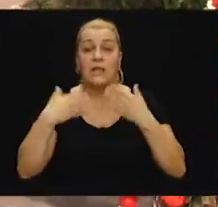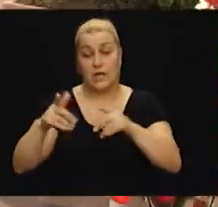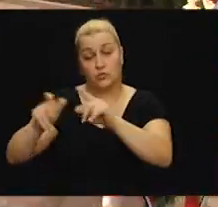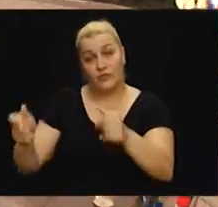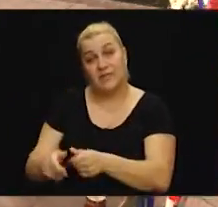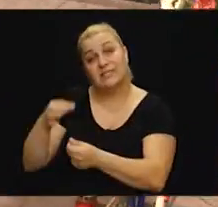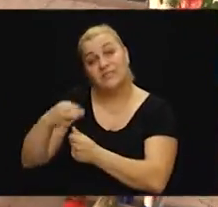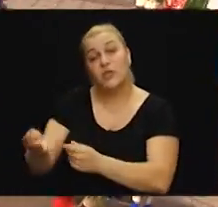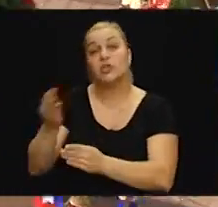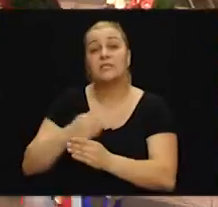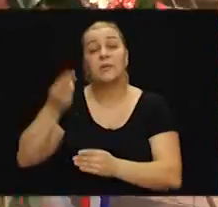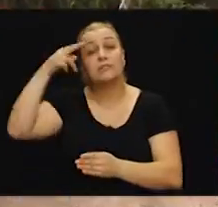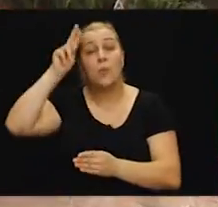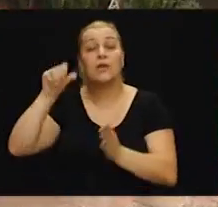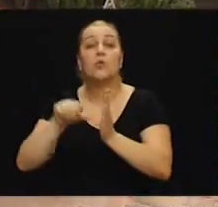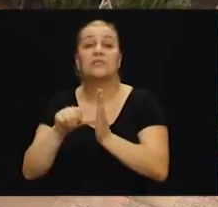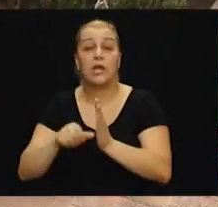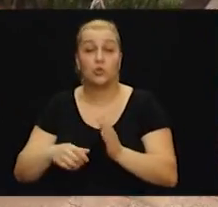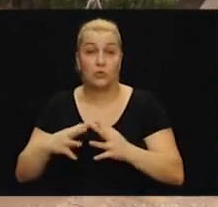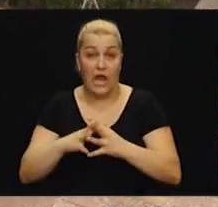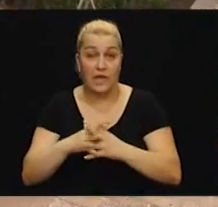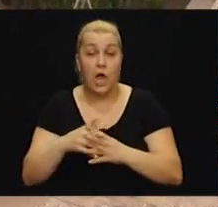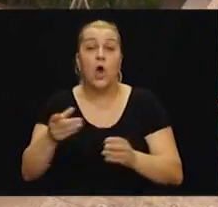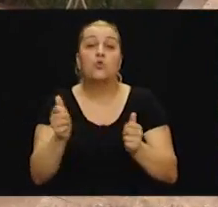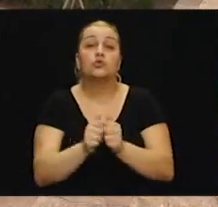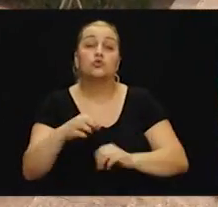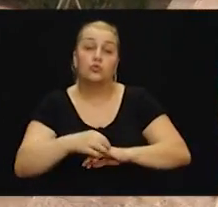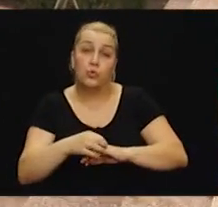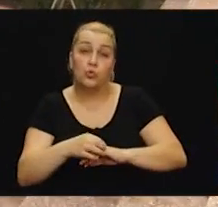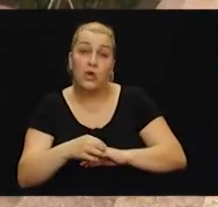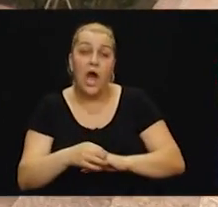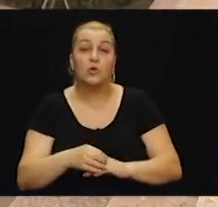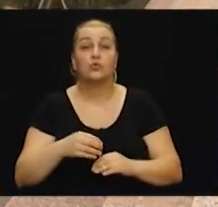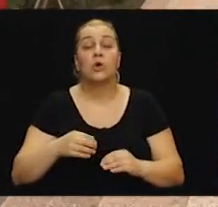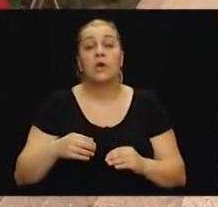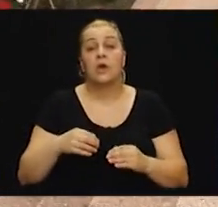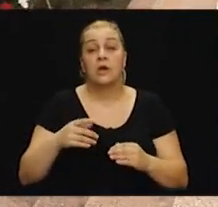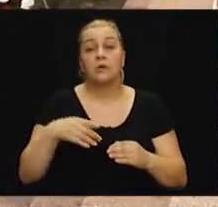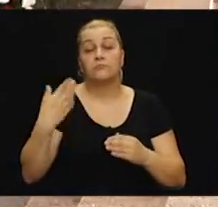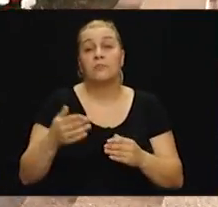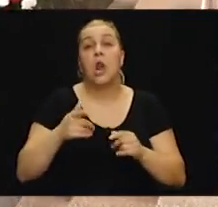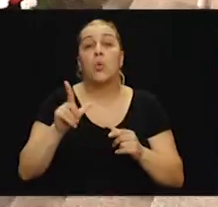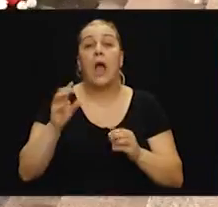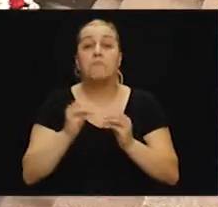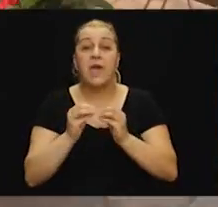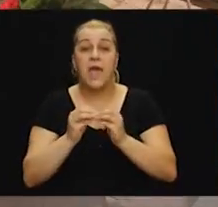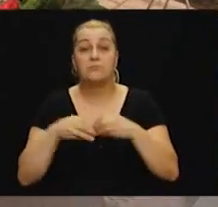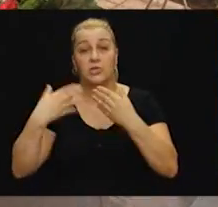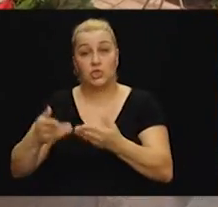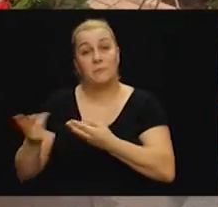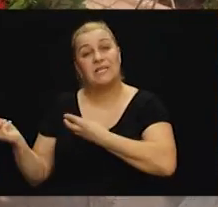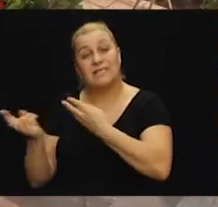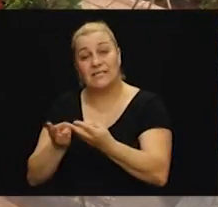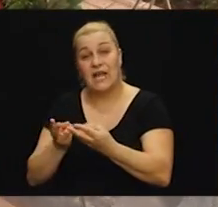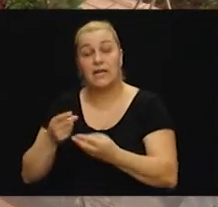vijenci i zapaljene svijeće ispred spomenika u centru grada. U suprugu Nadu počas je odao i ratni ministar Luka Bebić u pratnji izlasadnika, predsjednice